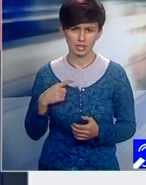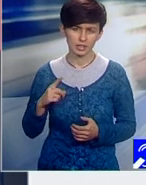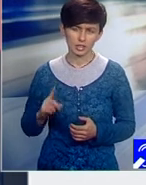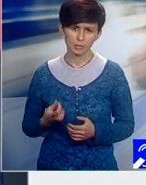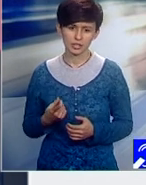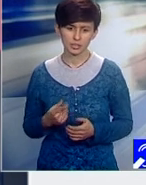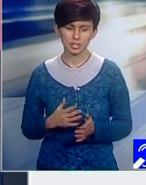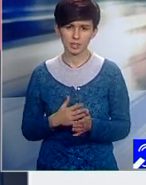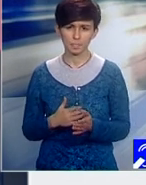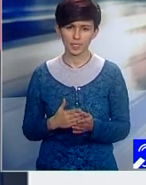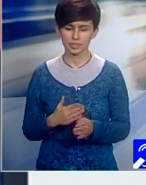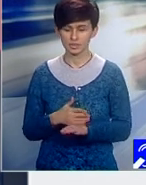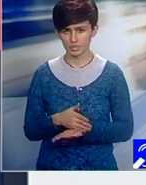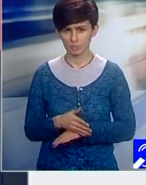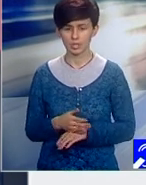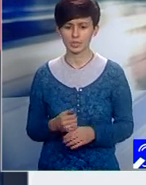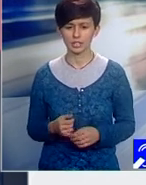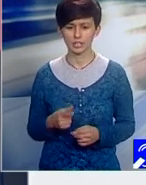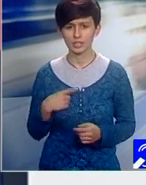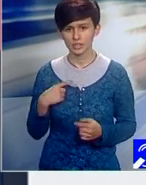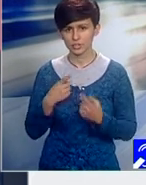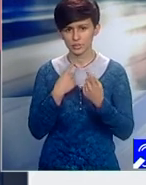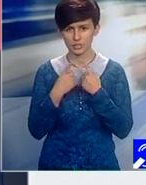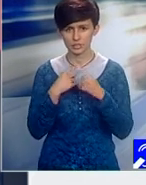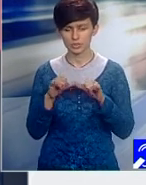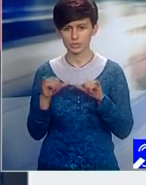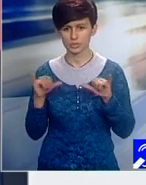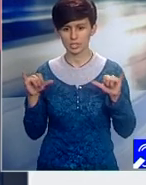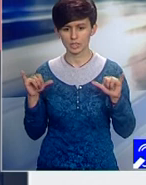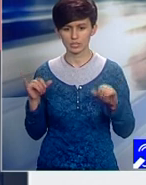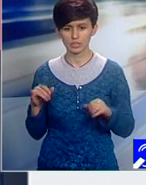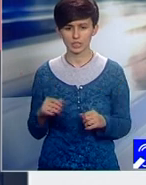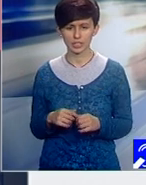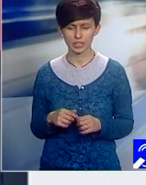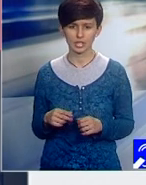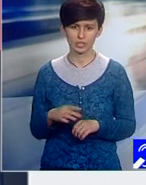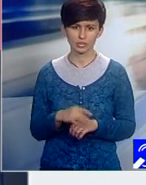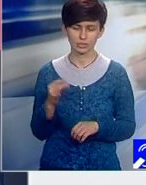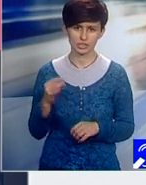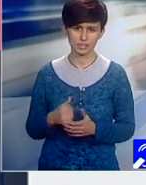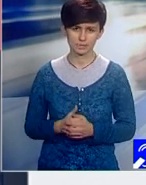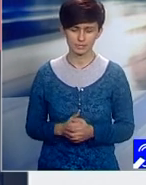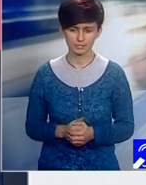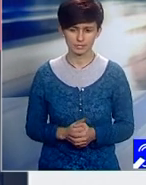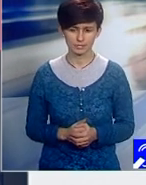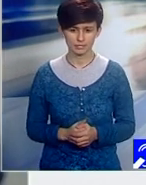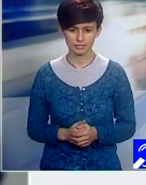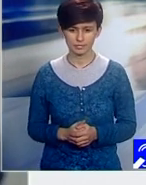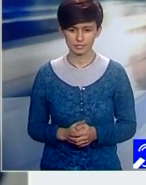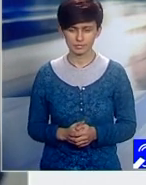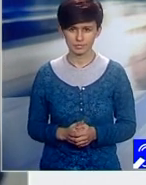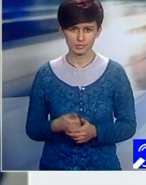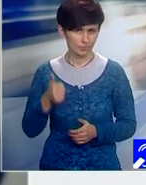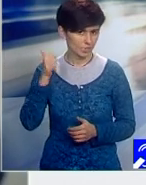implementa. Momentan sunt în discuții spre dezvoltarea ulterioră a soluției. Ieri